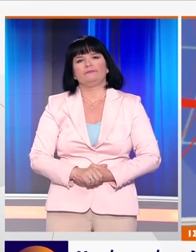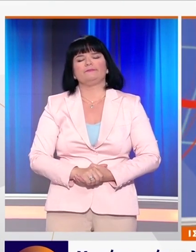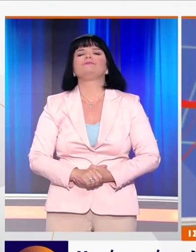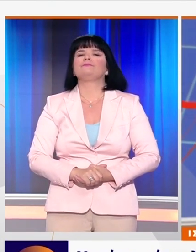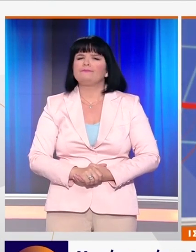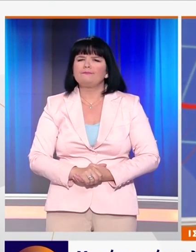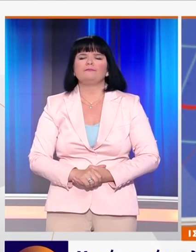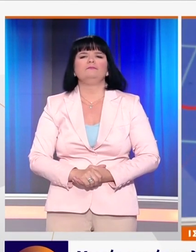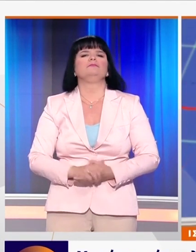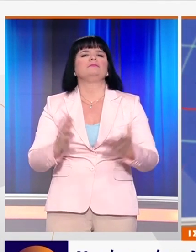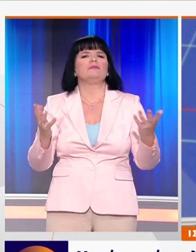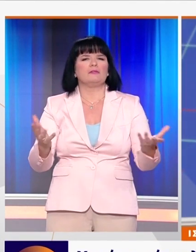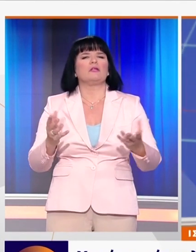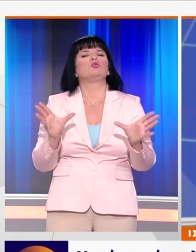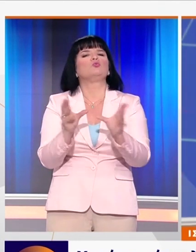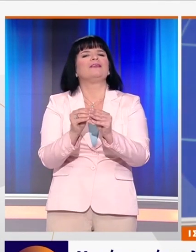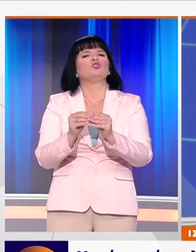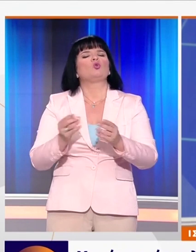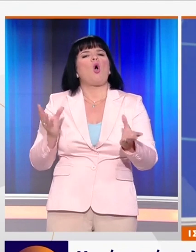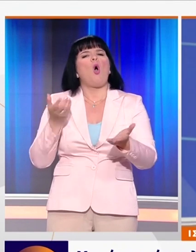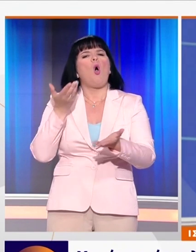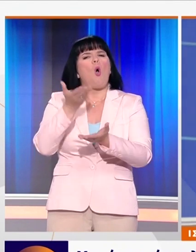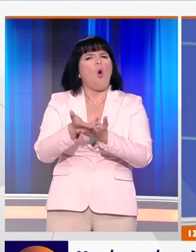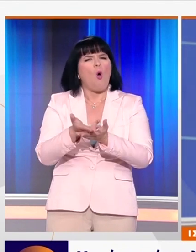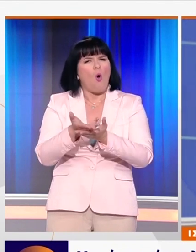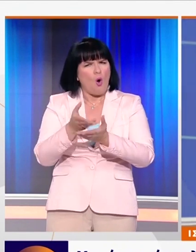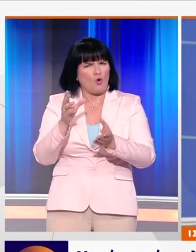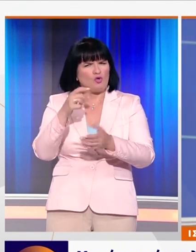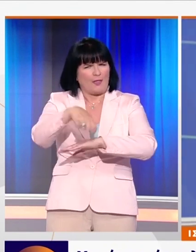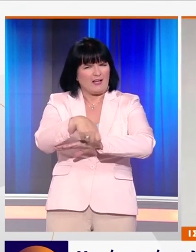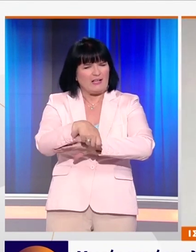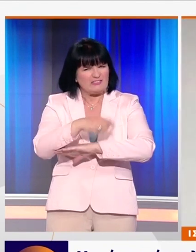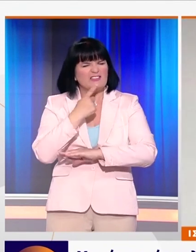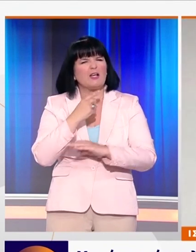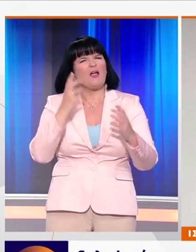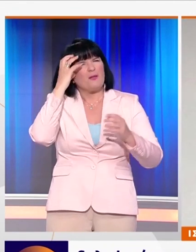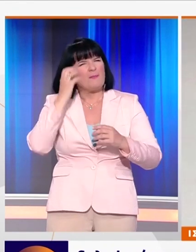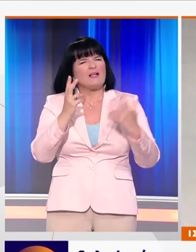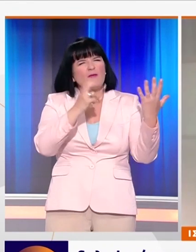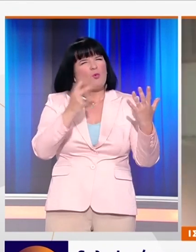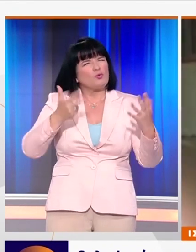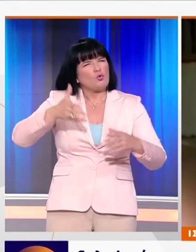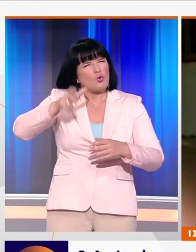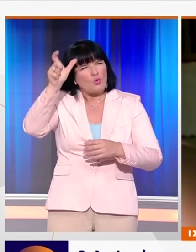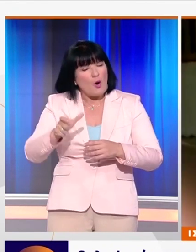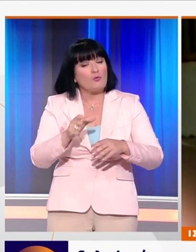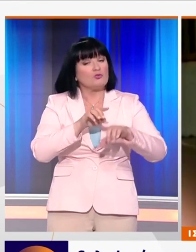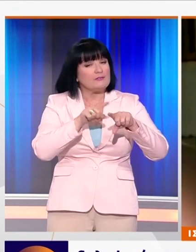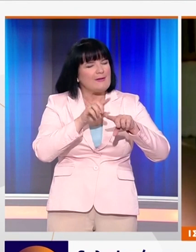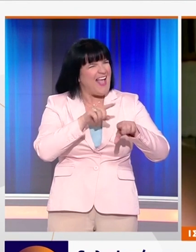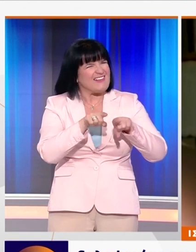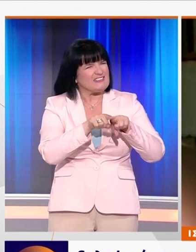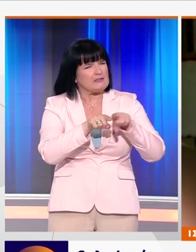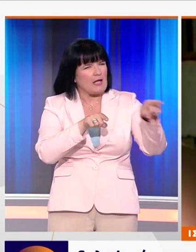Χωρίς κανένα ελαφρυντικό κατά δικάστηκε ο 78χρονος εγκέφαλος της απαγωγής και η συνεχεία της δολοφονίας του, κάθος το μεικτό ορκωτό